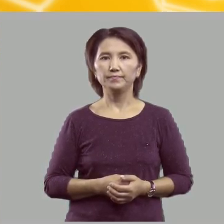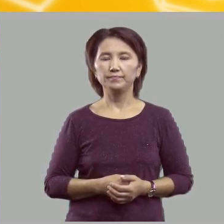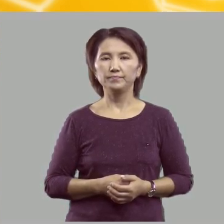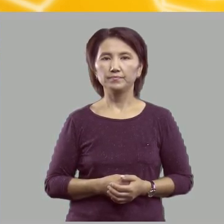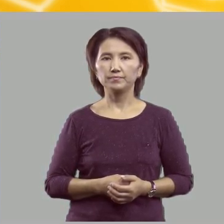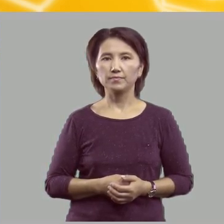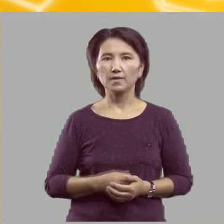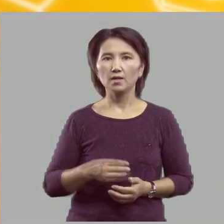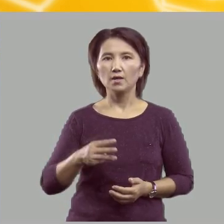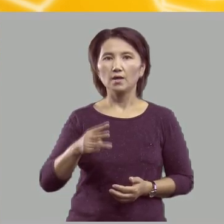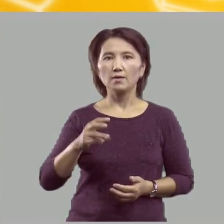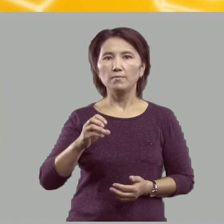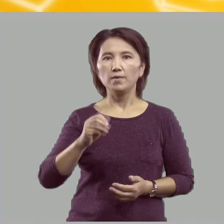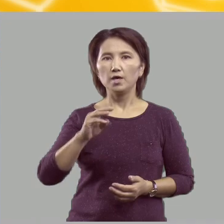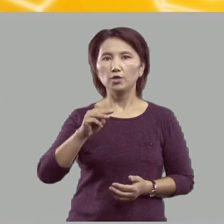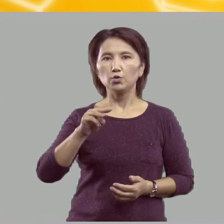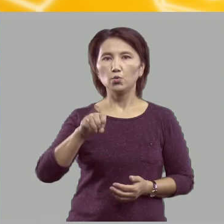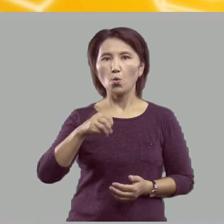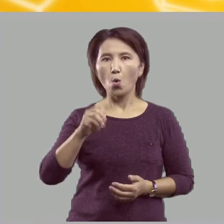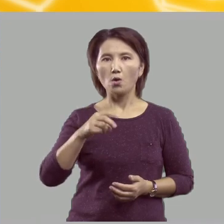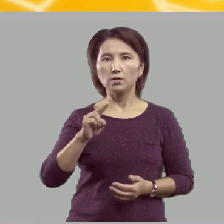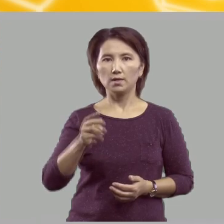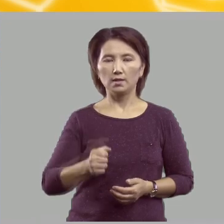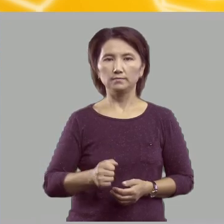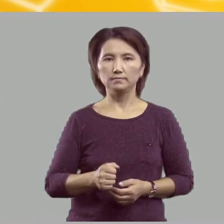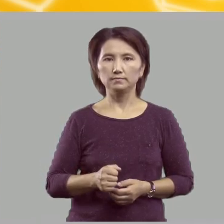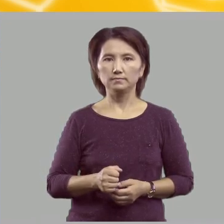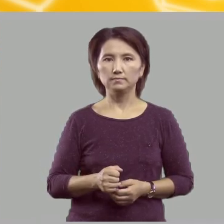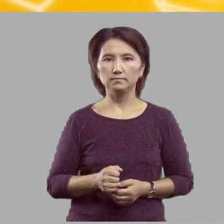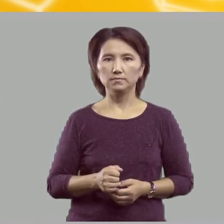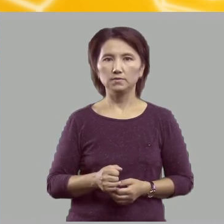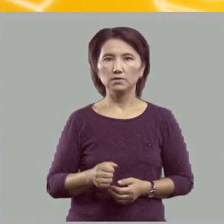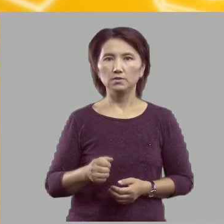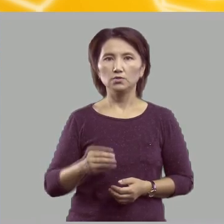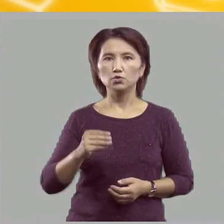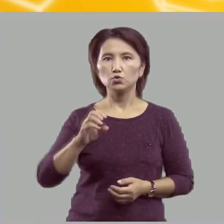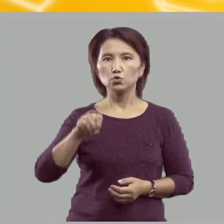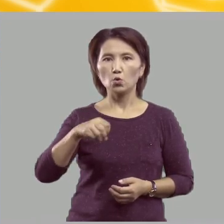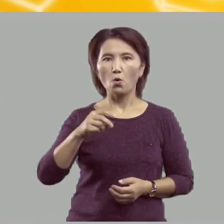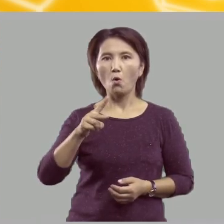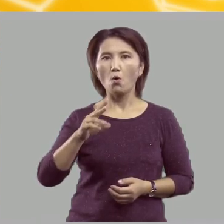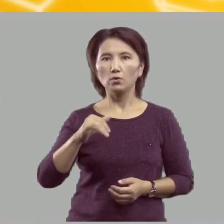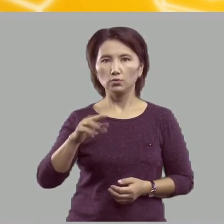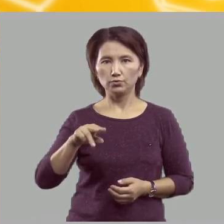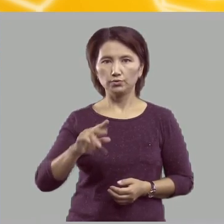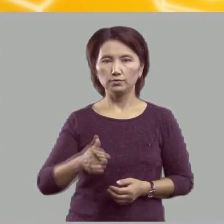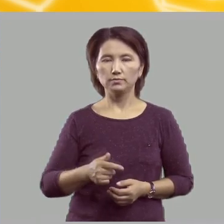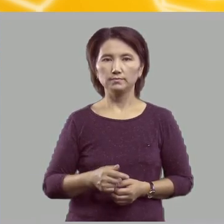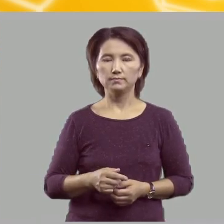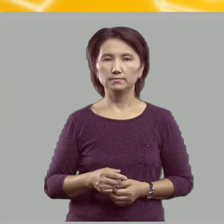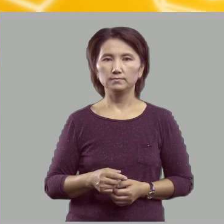метёлка, жёлудь,